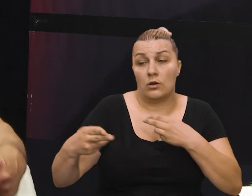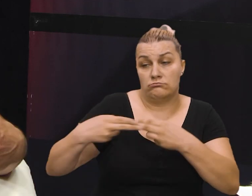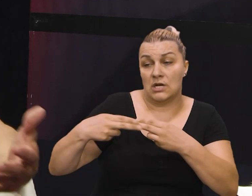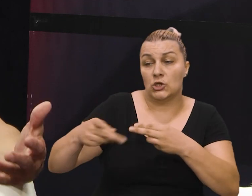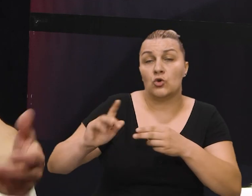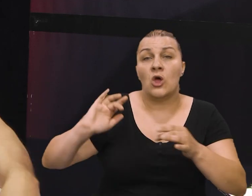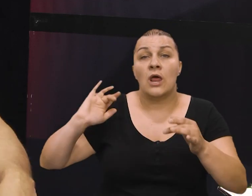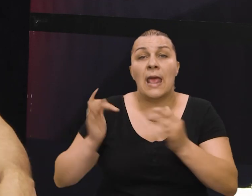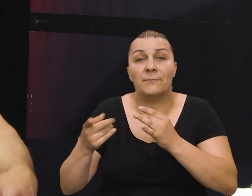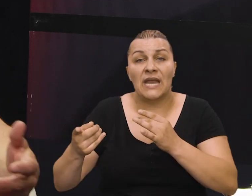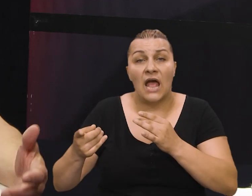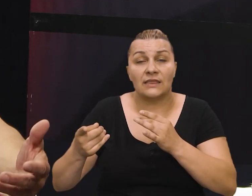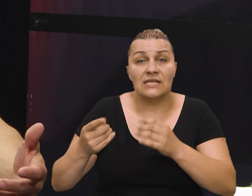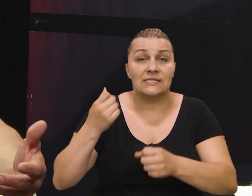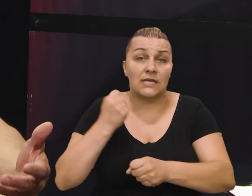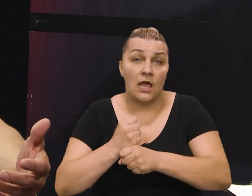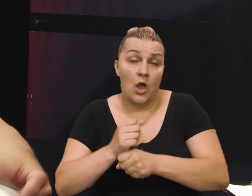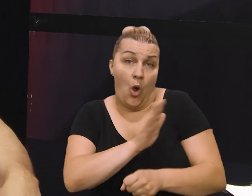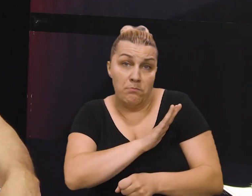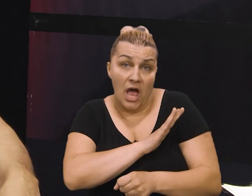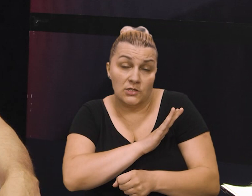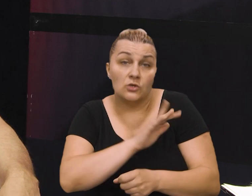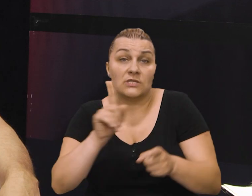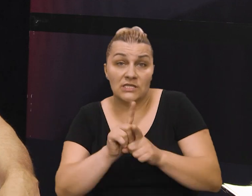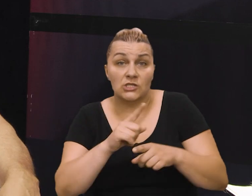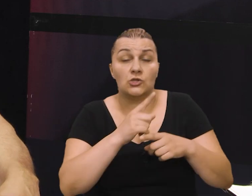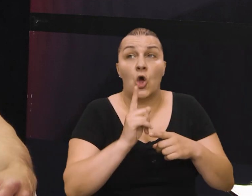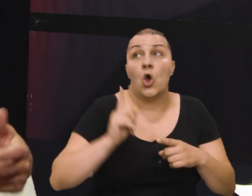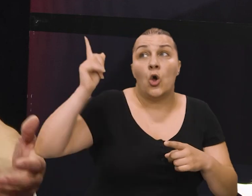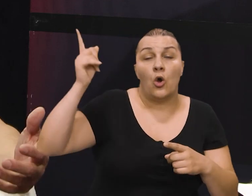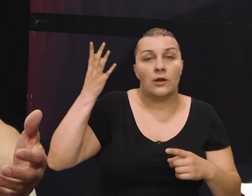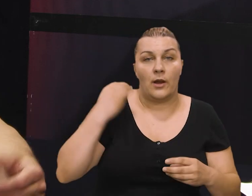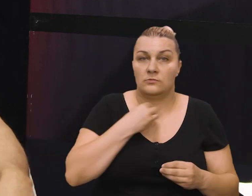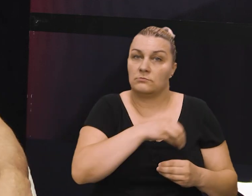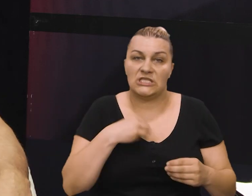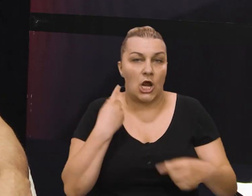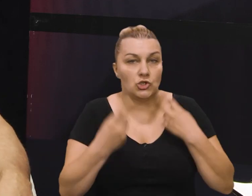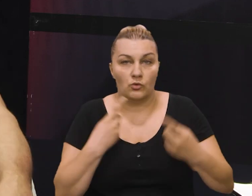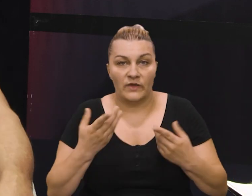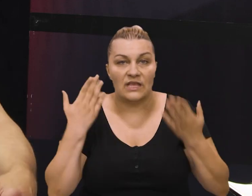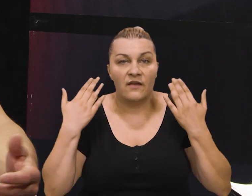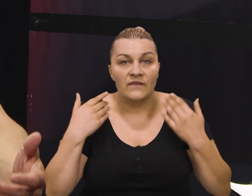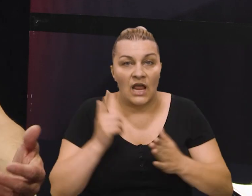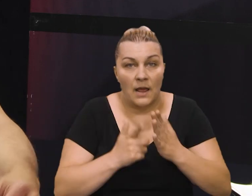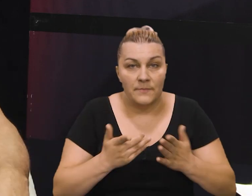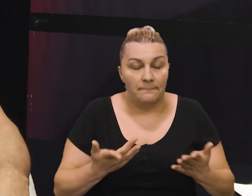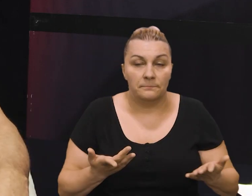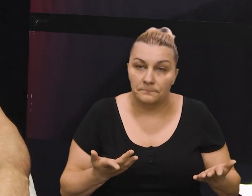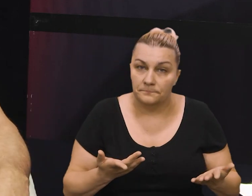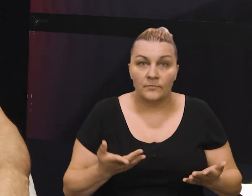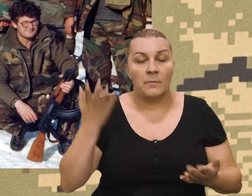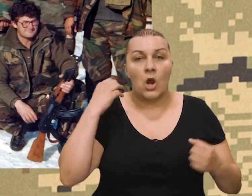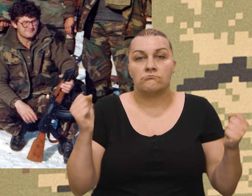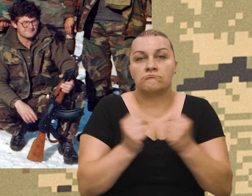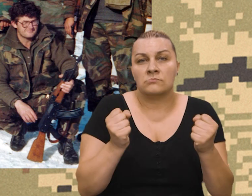neprijateljskog mogućnosti i ugroze ili dijelovanja postojala, gore je trebalo obstati. Znači, to su bili nevjerojatni vremenski ujeti